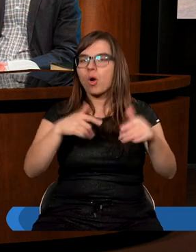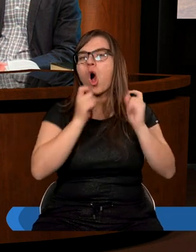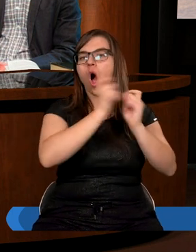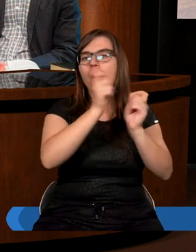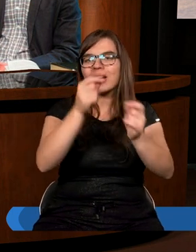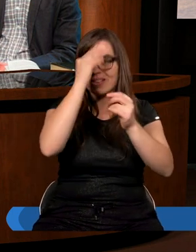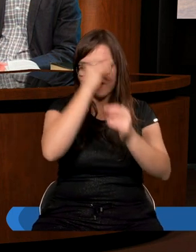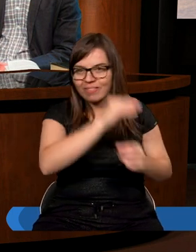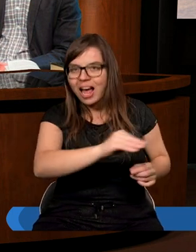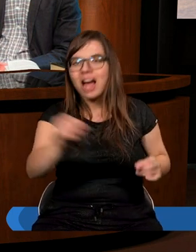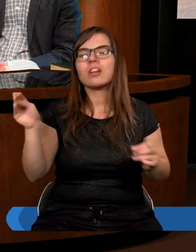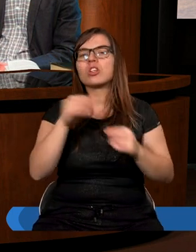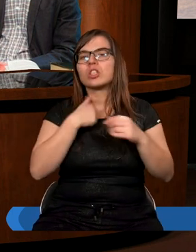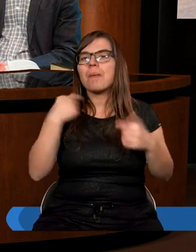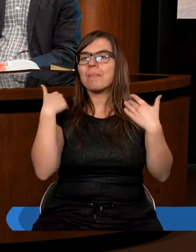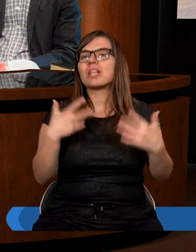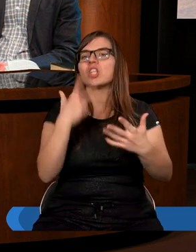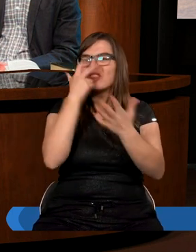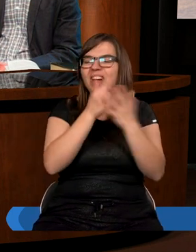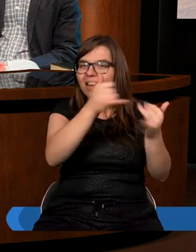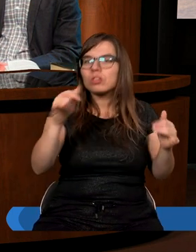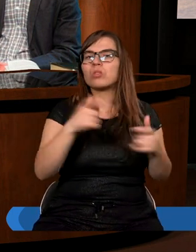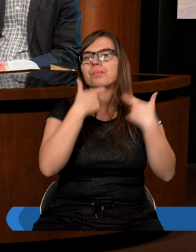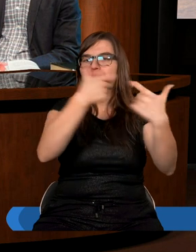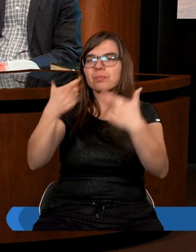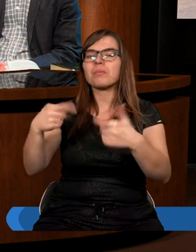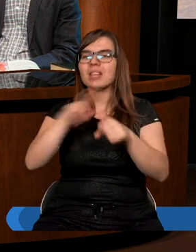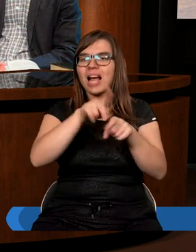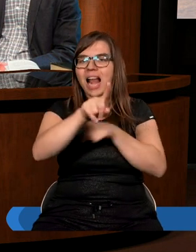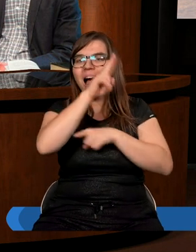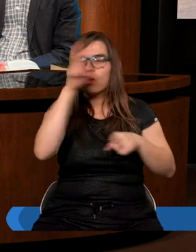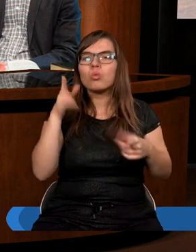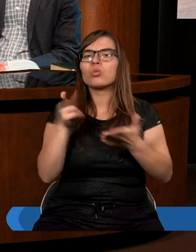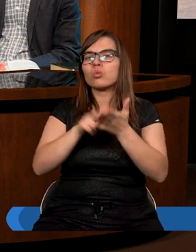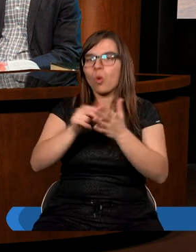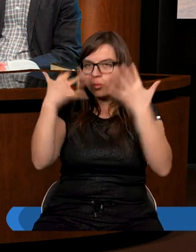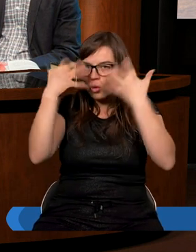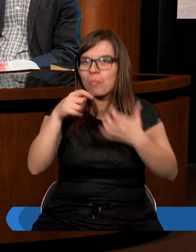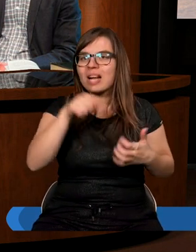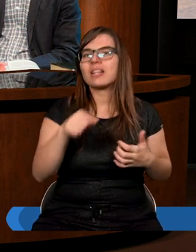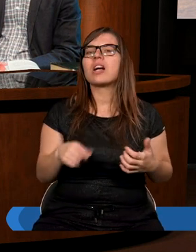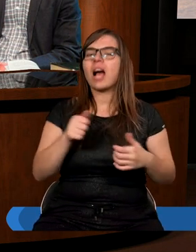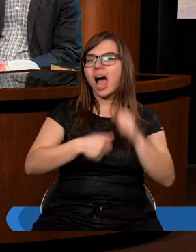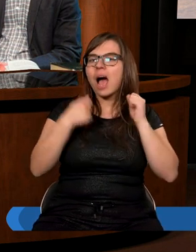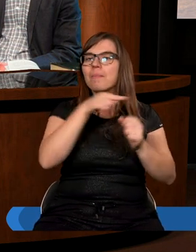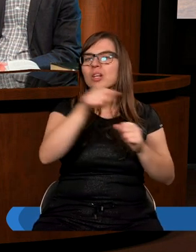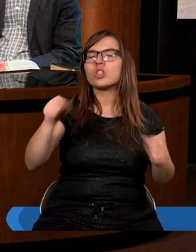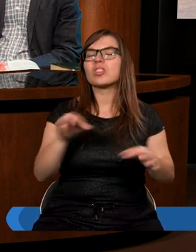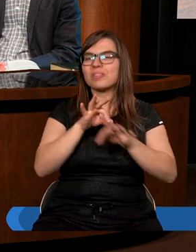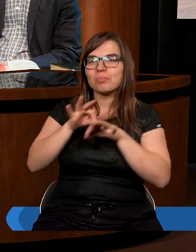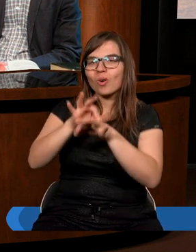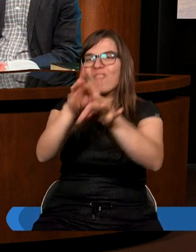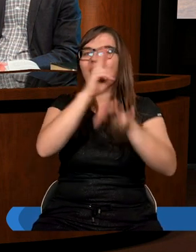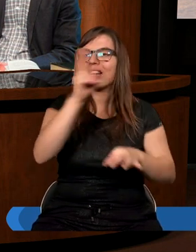byśmy byli światłem dla tych wszystkich, którzy są zgubieni, a Duch Boży niech nas prowadzi każdego dnia.